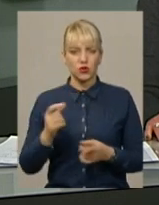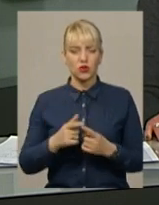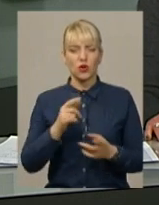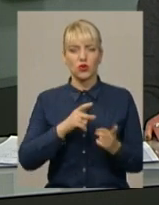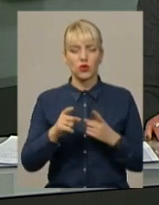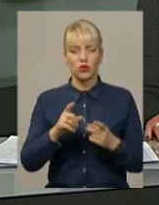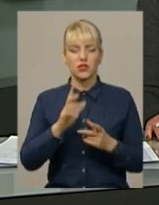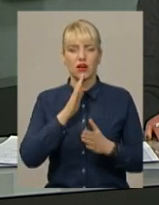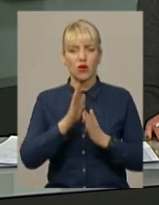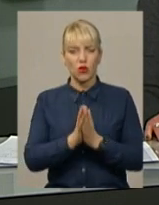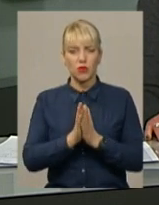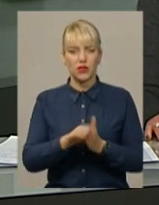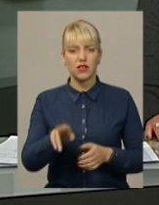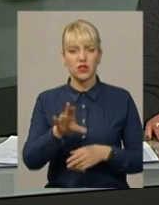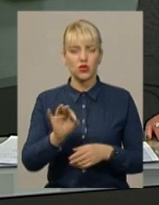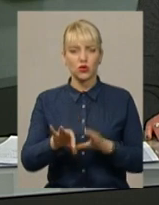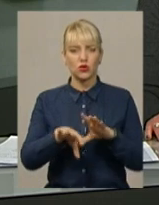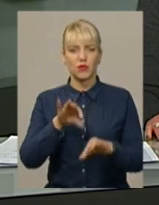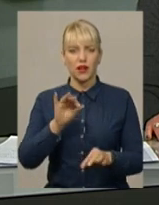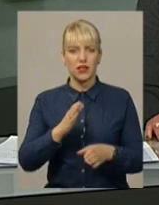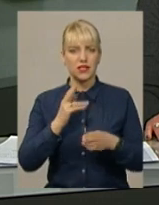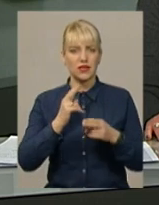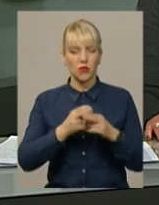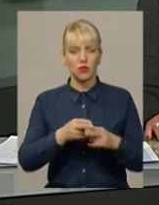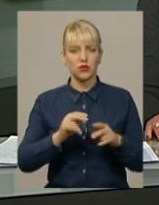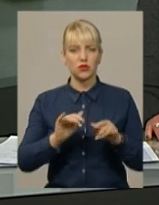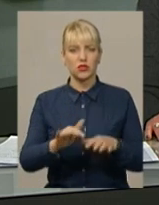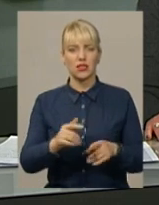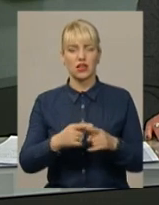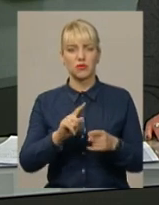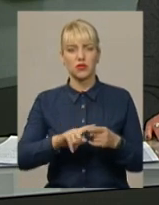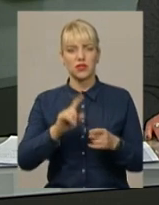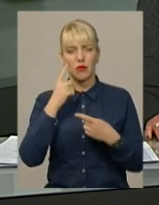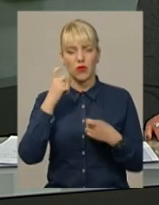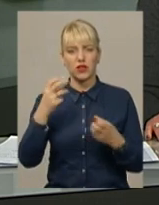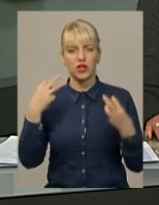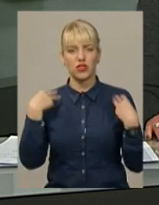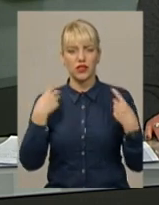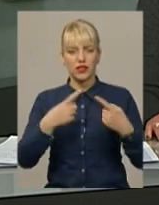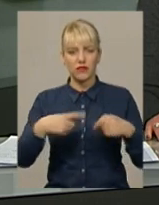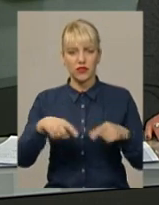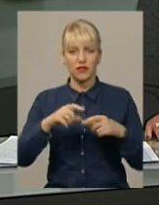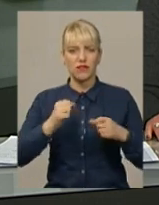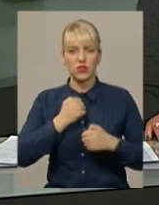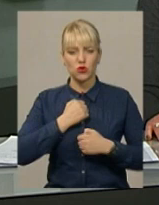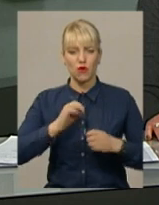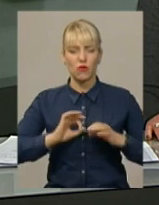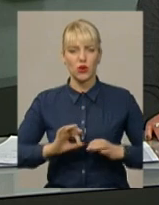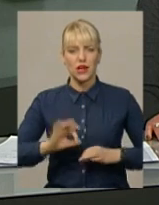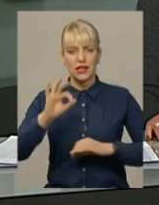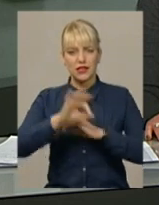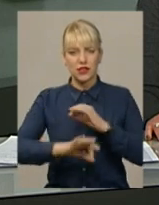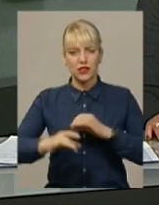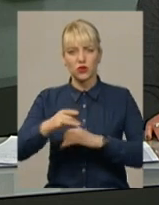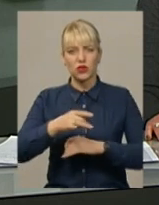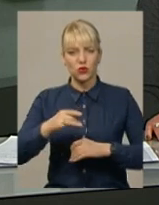Готуються клопотання щодо обрання їм міри запобіжного заходу. Про це повідомив начальник відділу військової прокуратури Західного регіону України